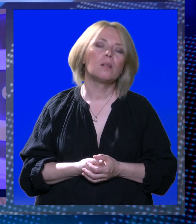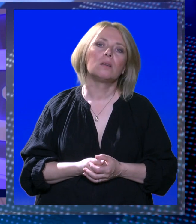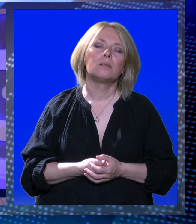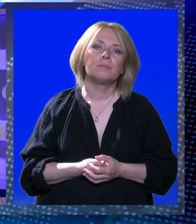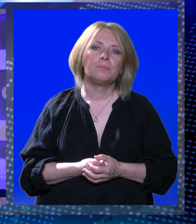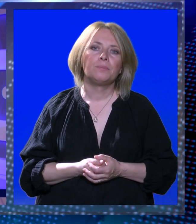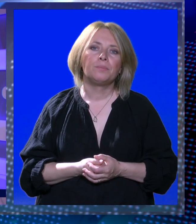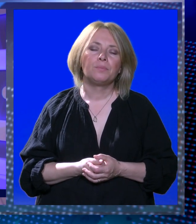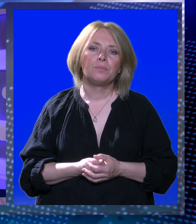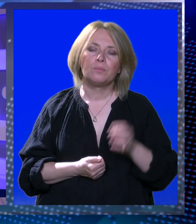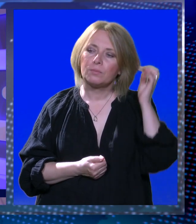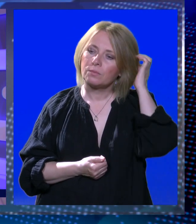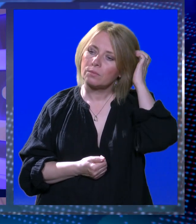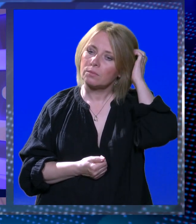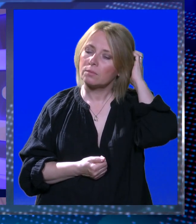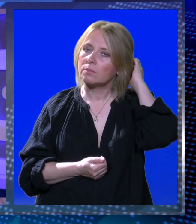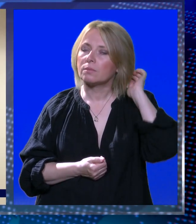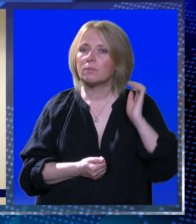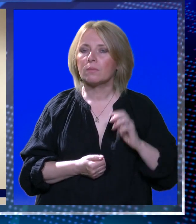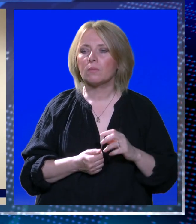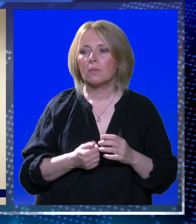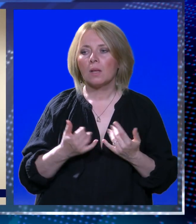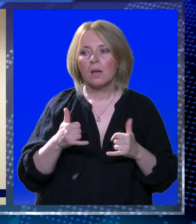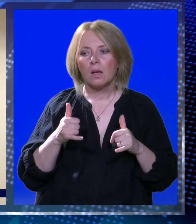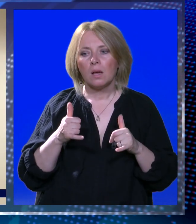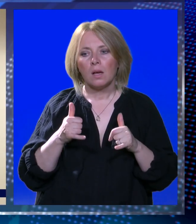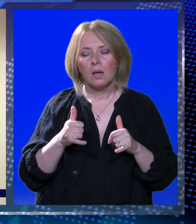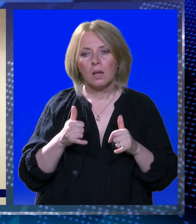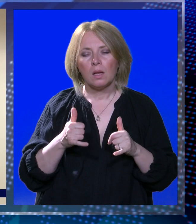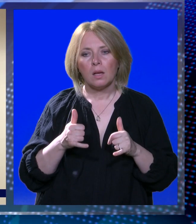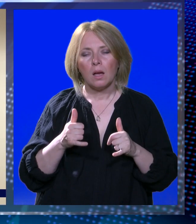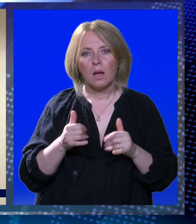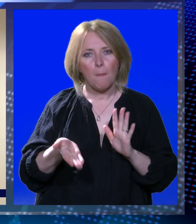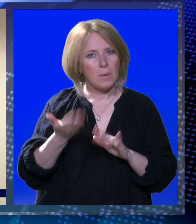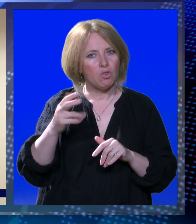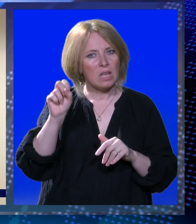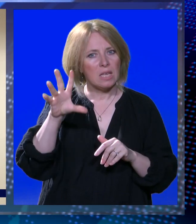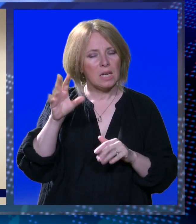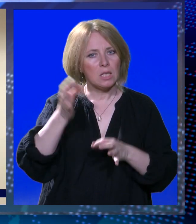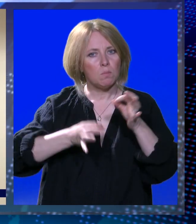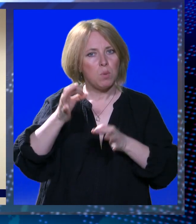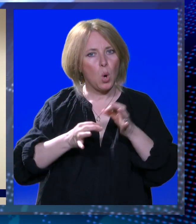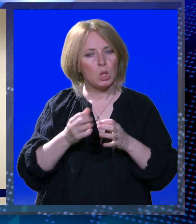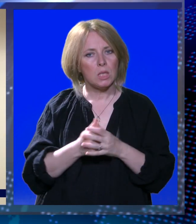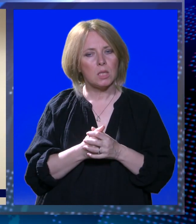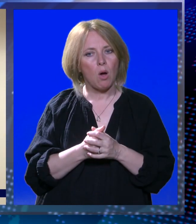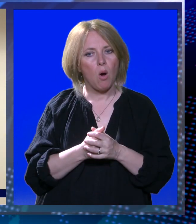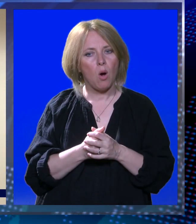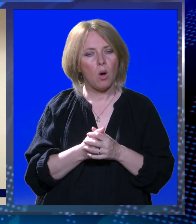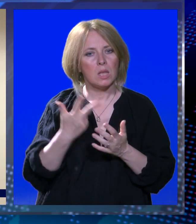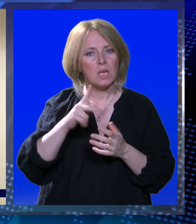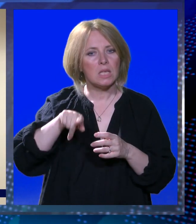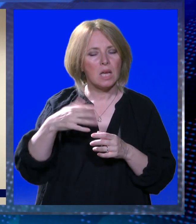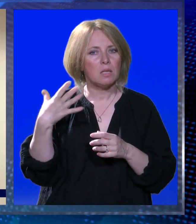ujedno i sudac Blaho Bošković. Osnovica se podiže na 13%, a koeficijenca